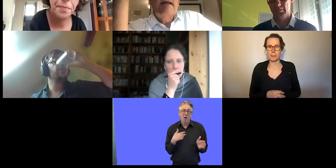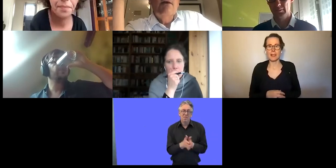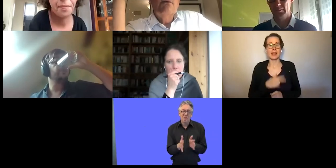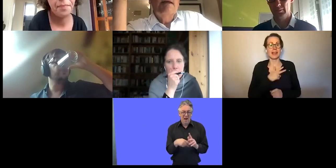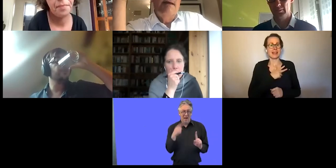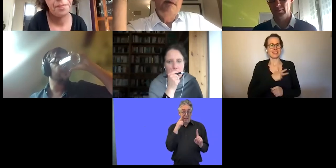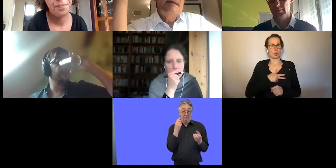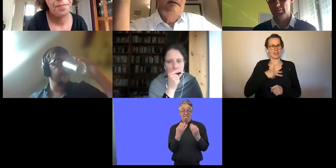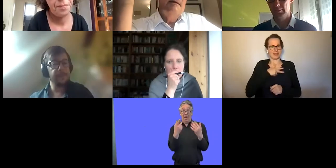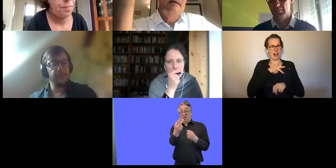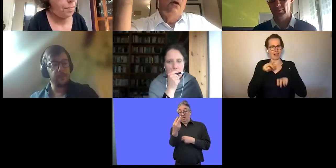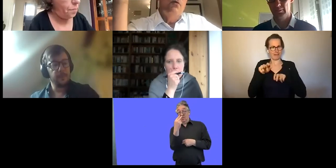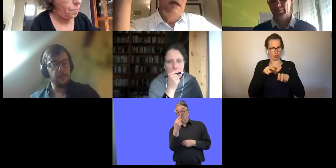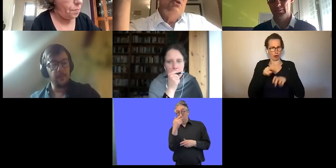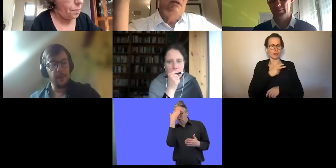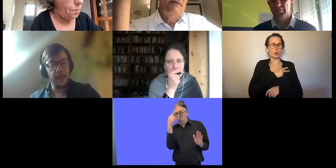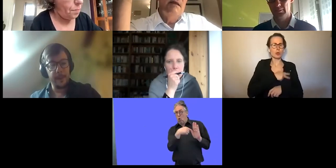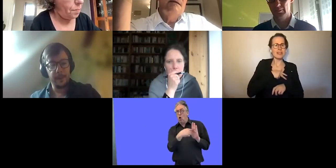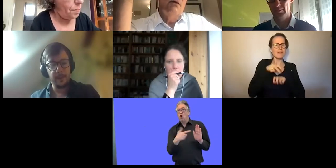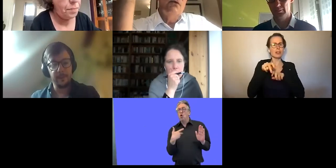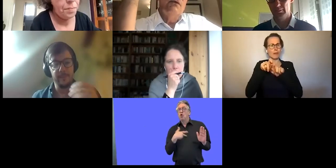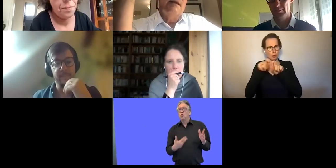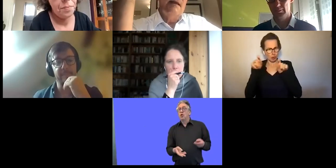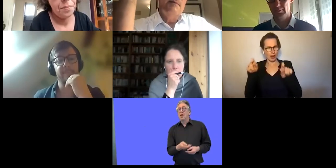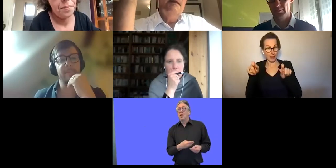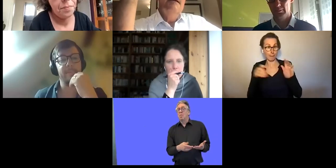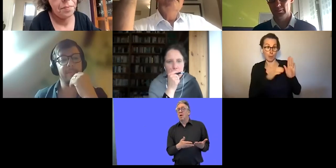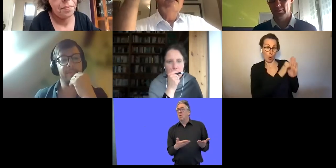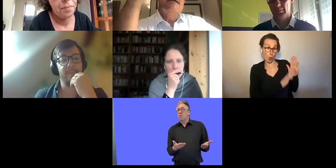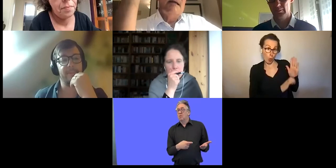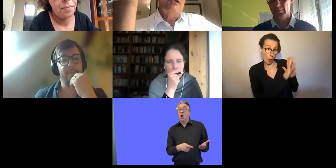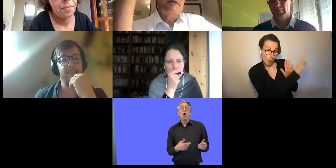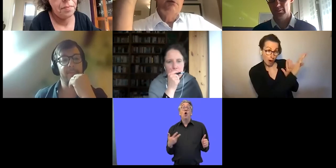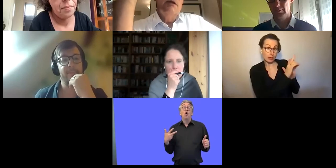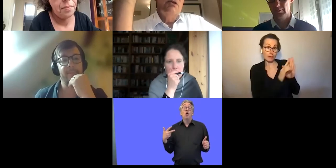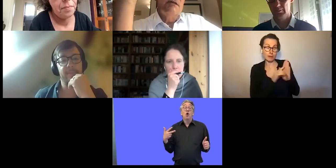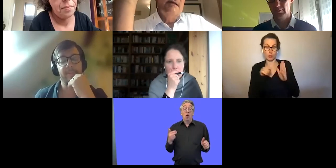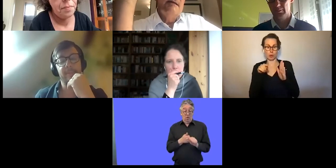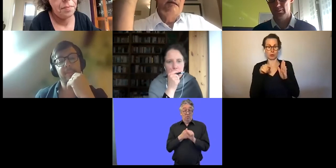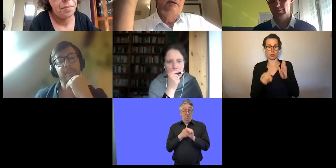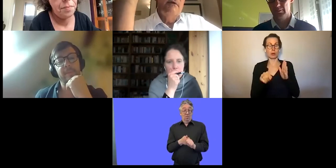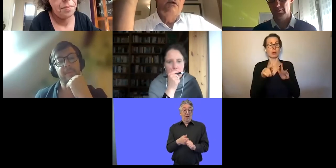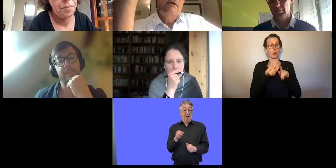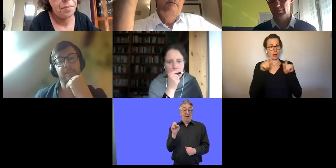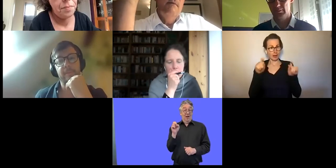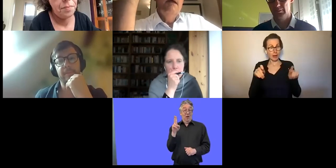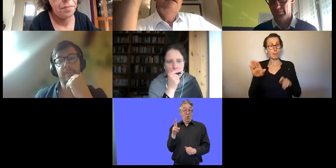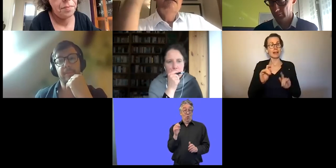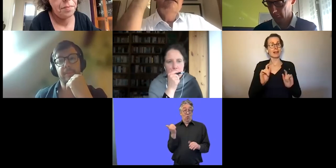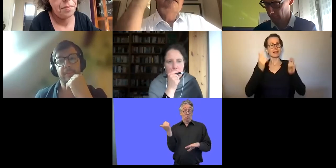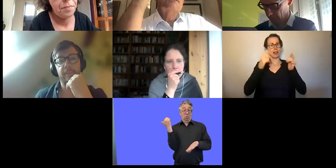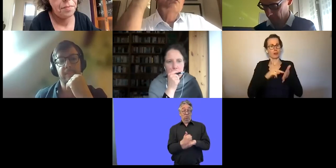Sozialwirtschaftliche Unternehmen sind in der europäischen Definition Unternehmen, die eine gesellschaftspolitische Zielsetzung verfolgt,